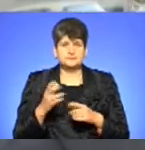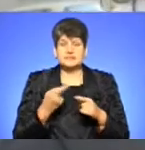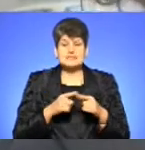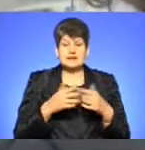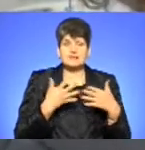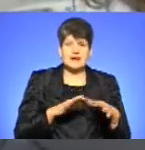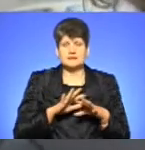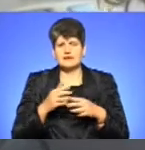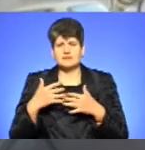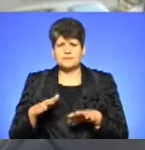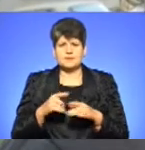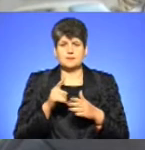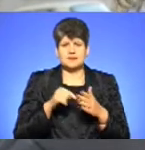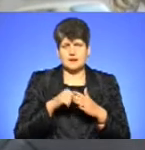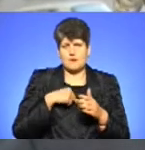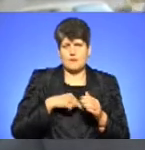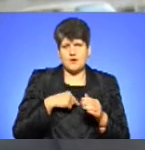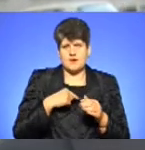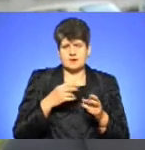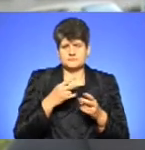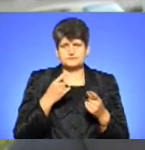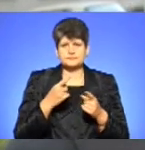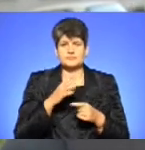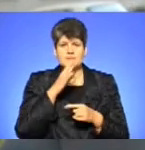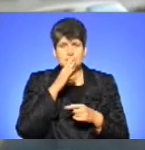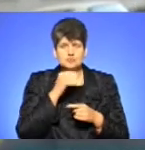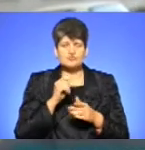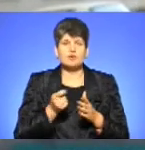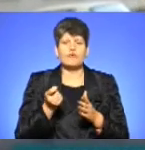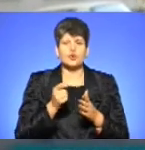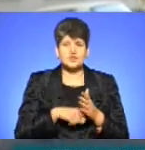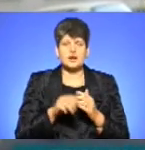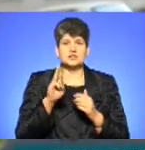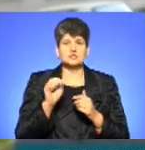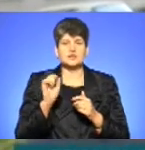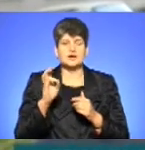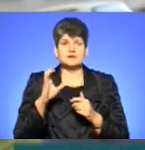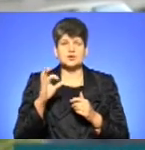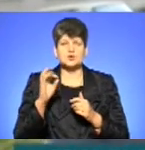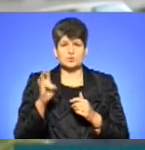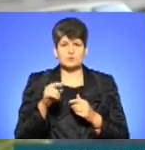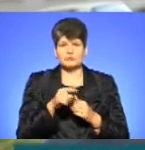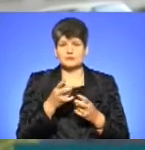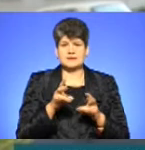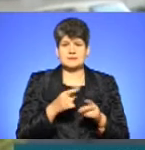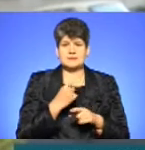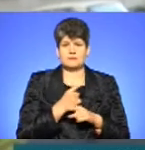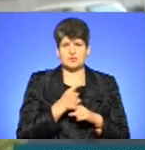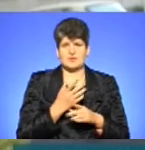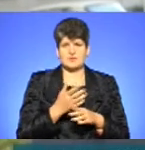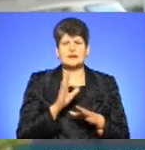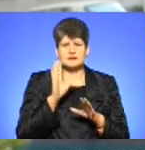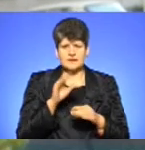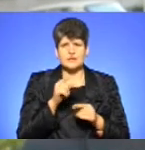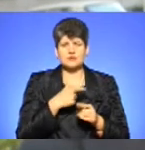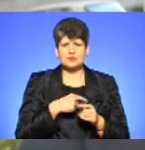не втратить. Тут питання моралі потрібно ставити. Якщо маршрутчик включає тебе шансон там, то йому не треба його забороняти включати. Нехай він